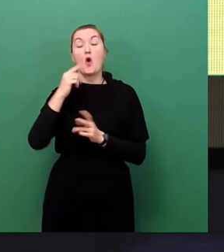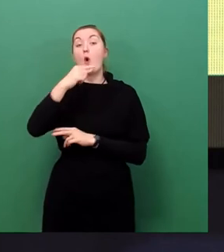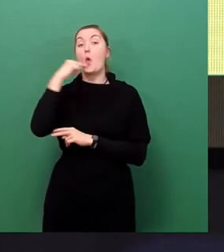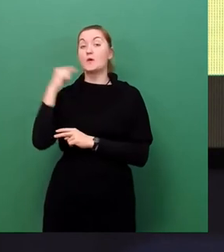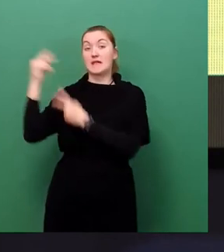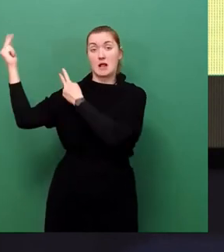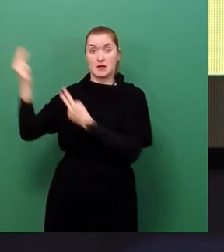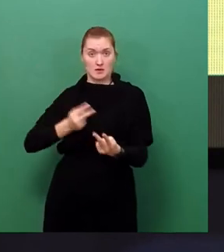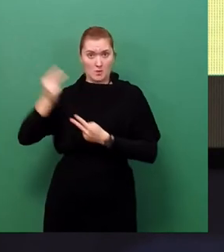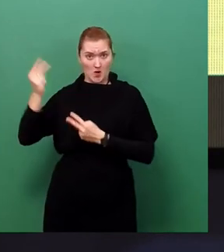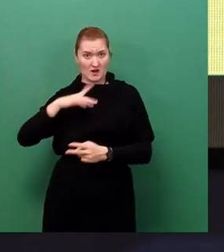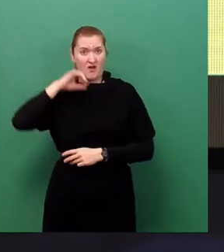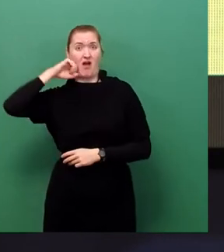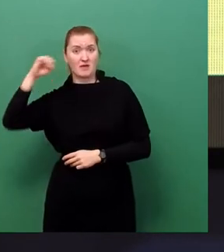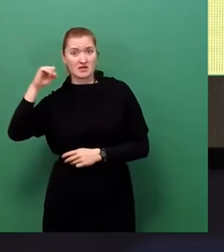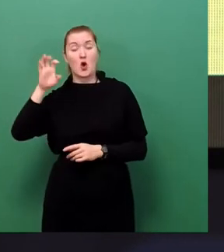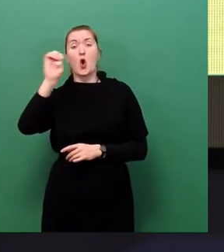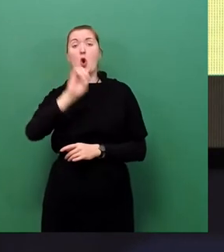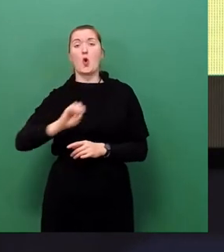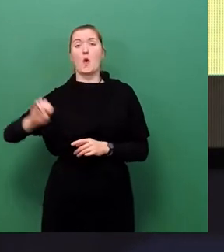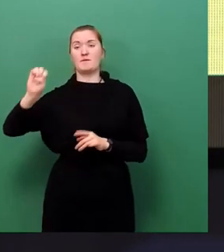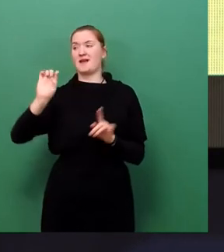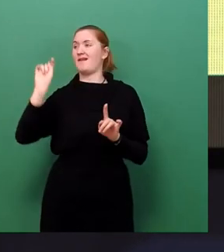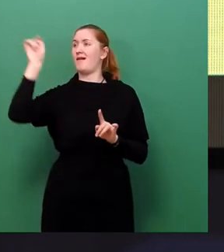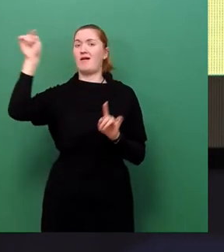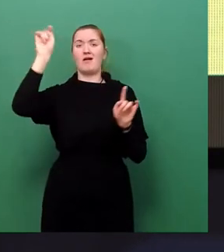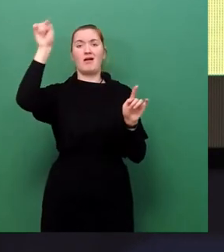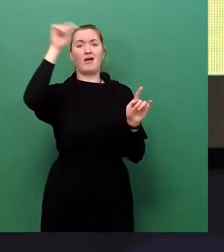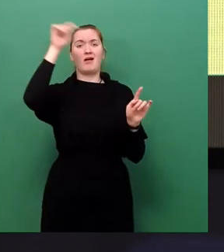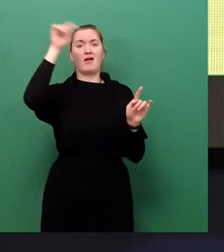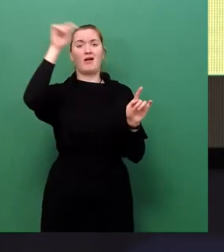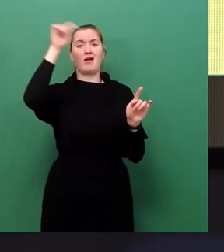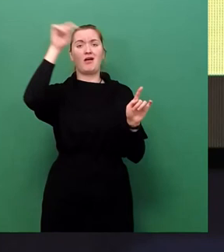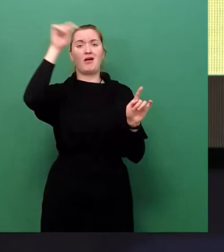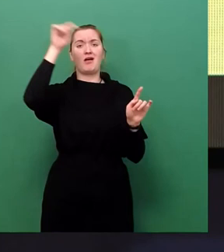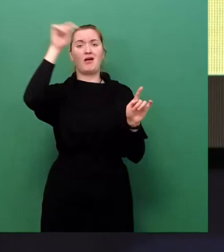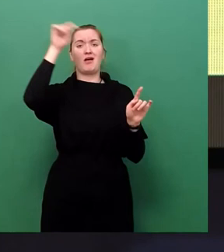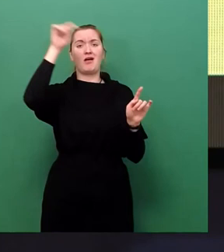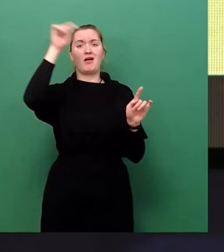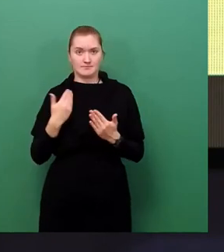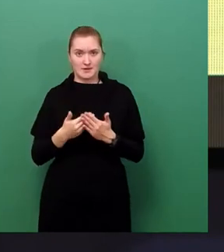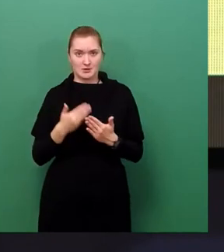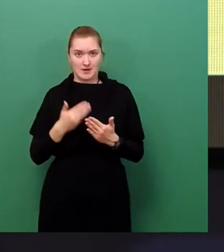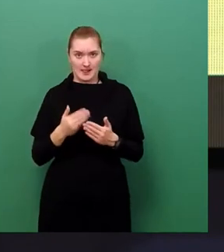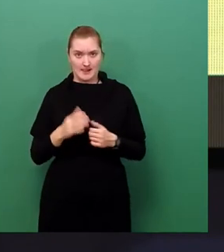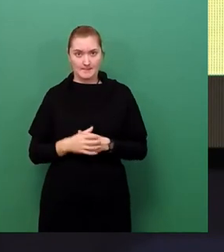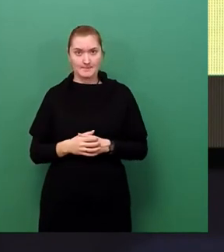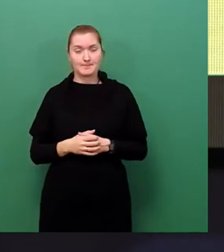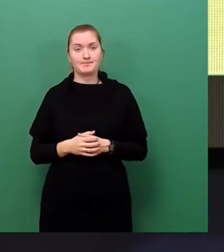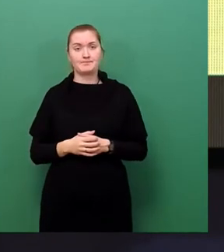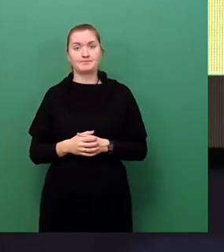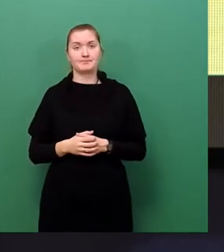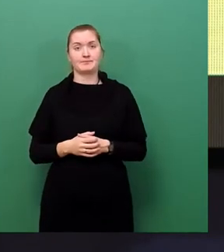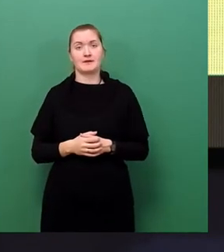die außereuropäischen Hunger nach Energie, namentlich des chinesischen Verbrauch. Es sind Faktoren, die teilweise eng miteinander